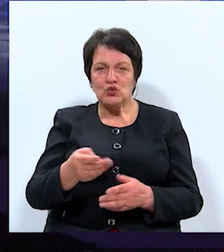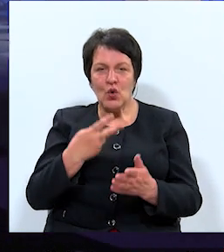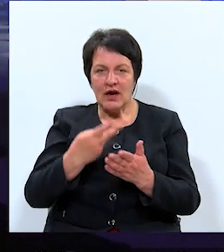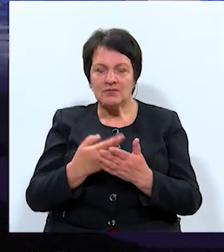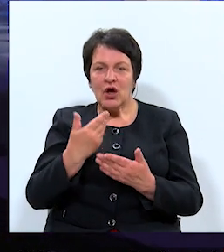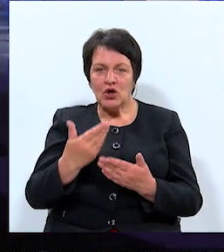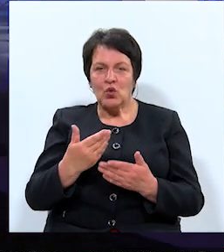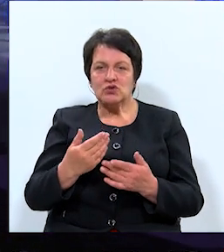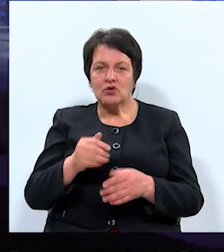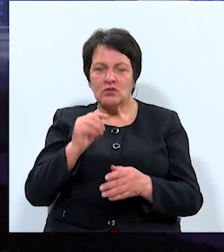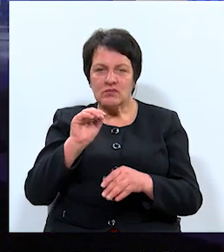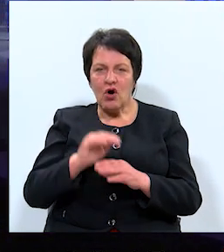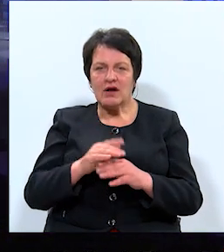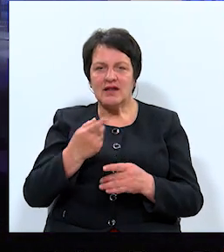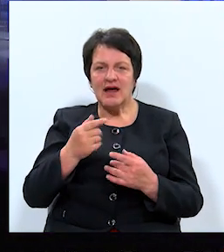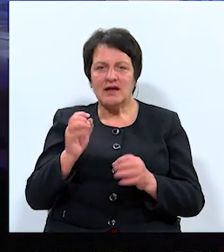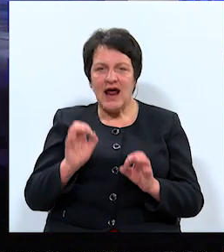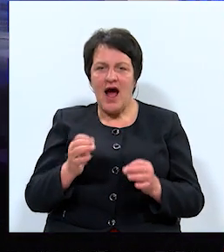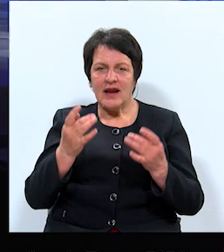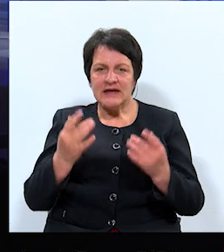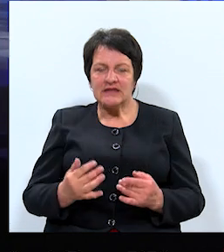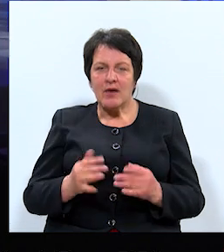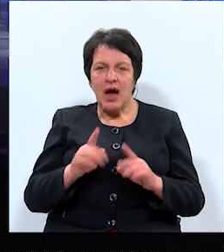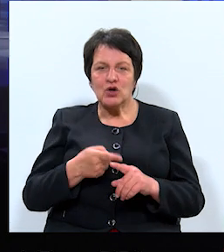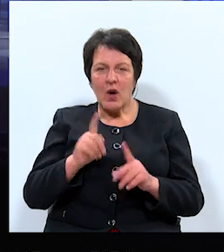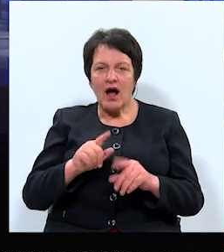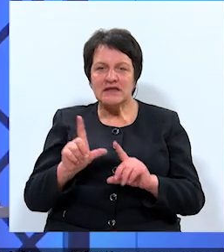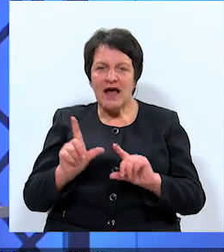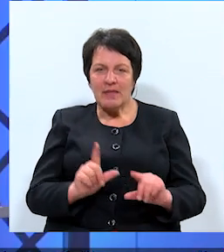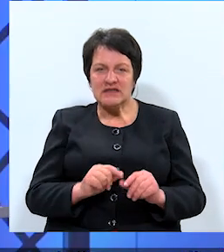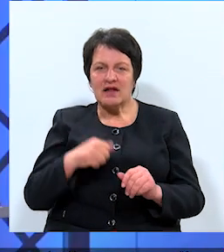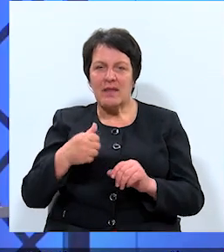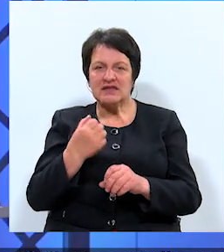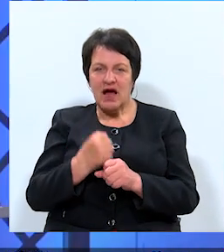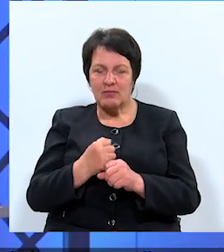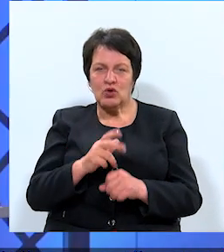konkrēti, reāli risinājumi par to, kā samazināt bezdarbu Daugavpilī.